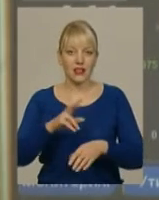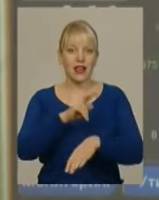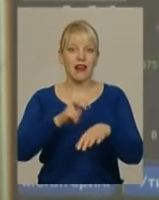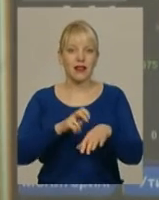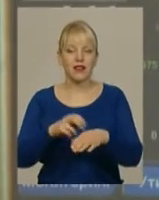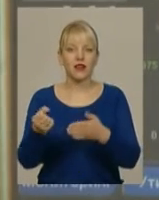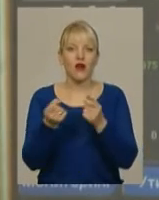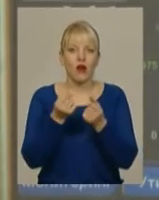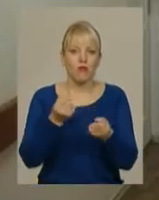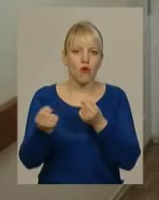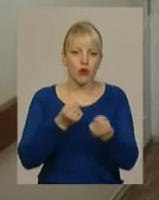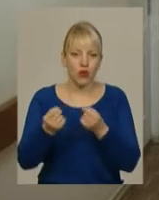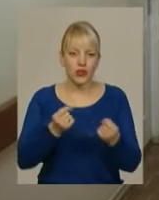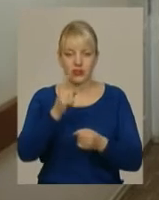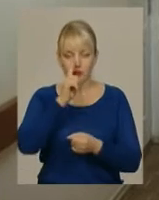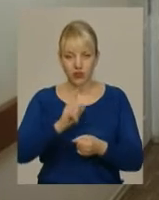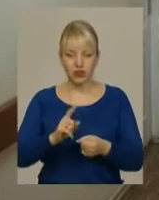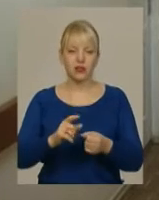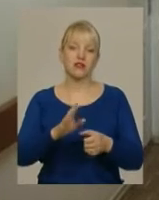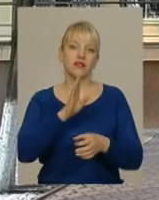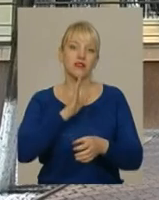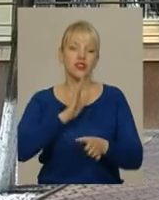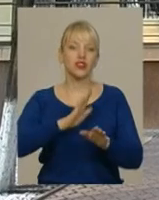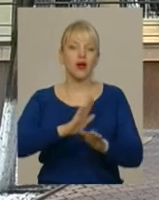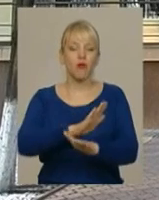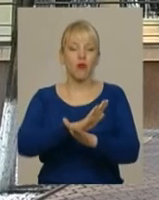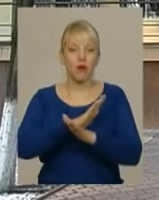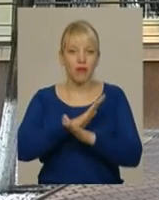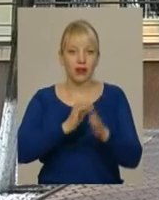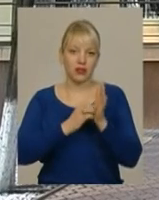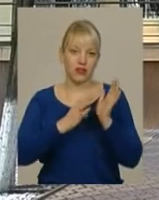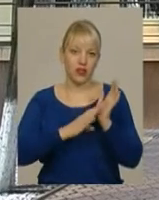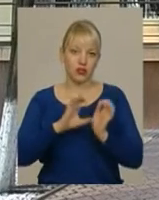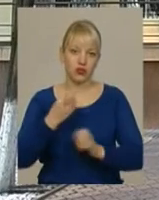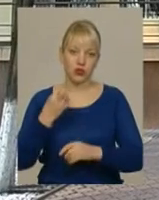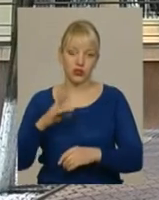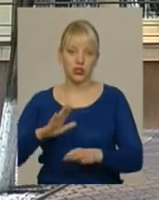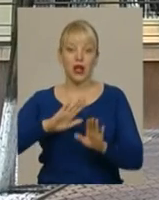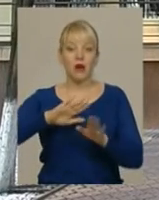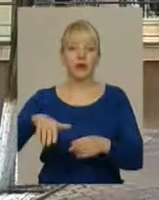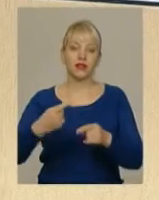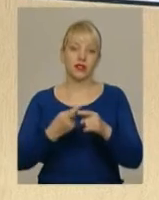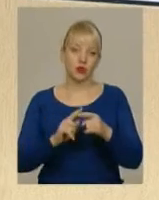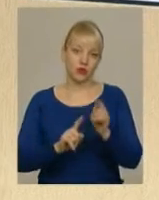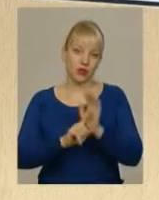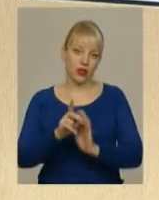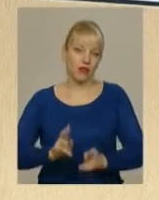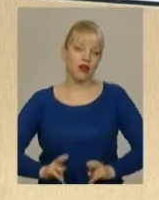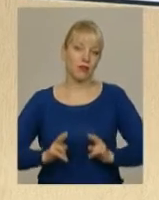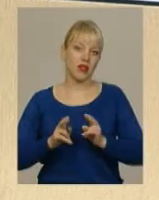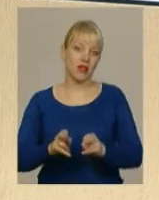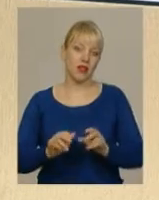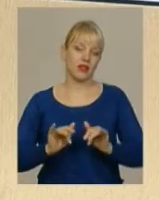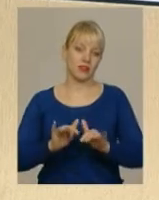місяць. 19 січня дівчина померла. Після цього хмельницькі правоохоронці відкрили кримінальну справу, каже речниця Хмельницького відділу